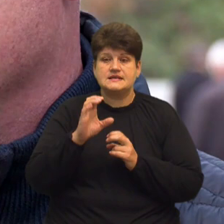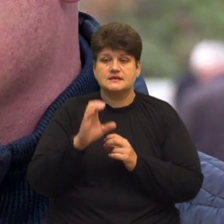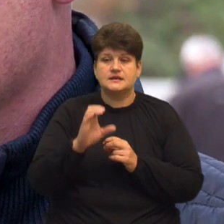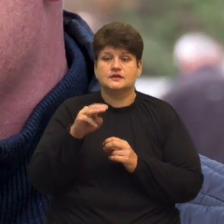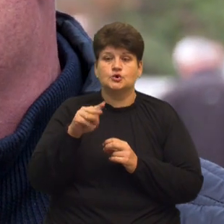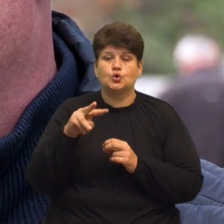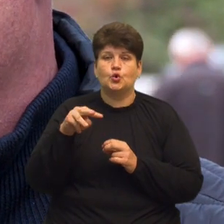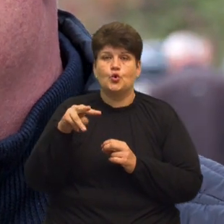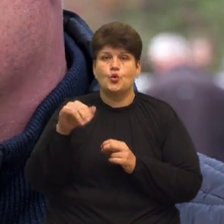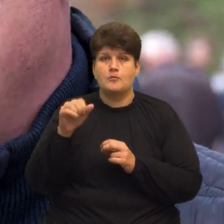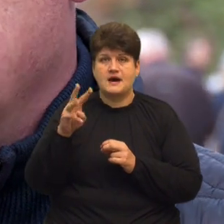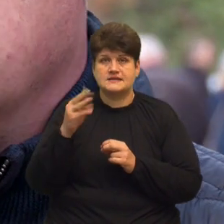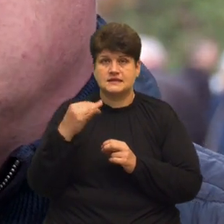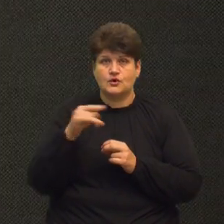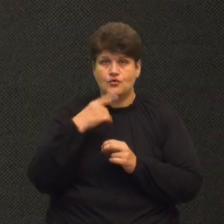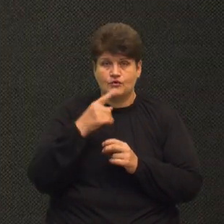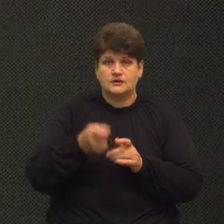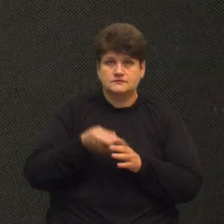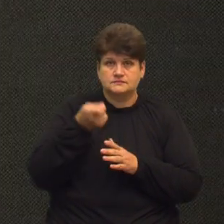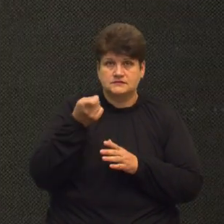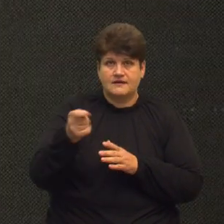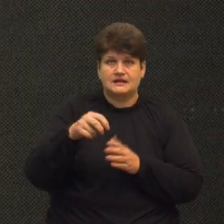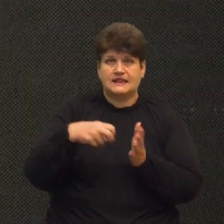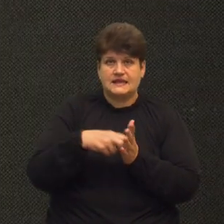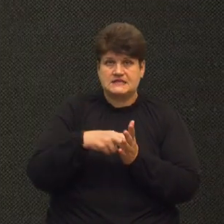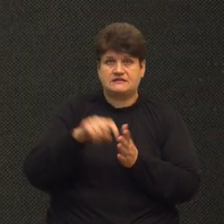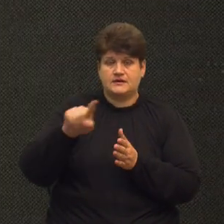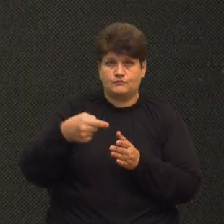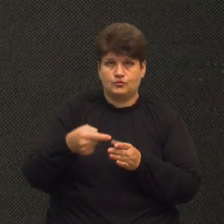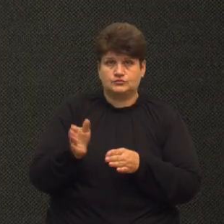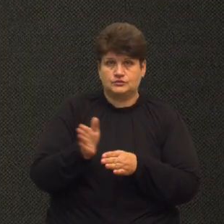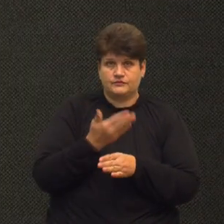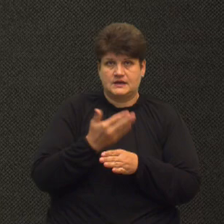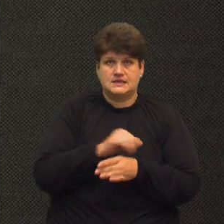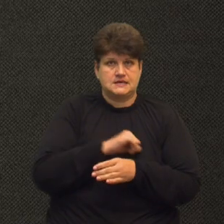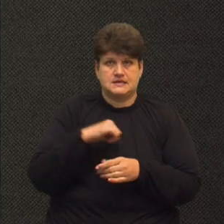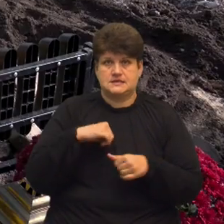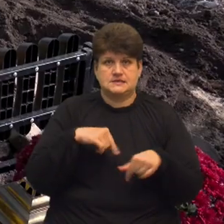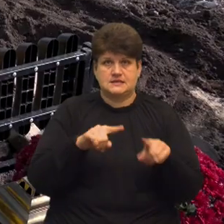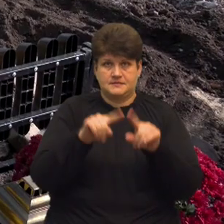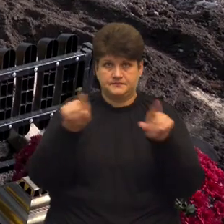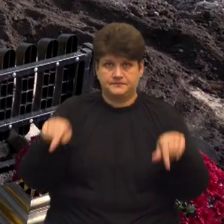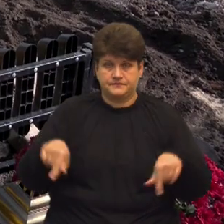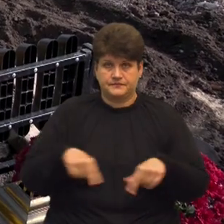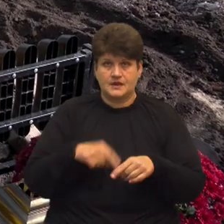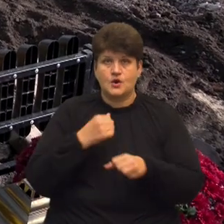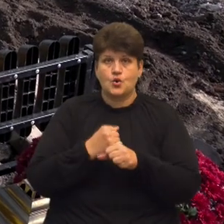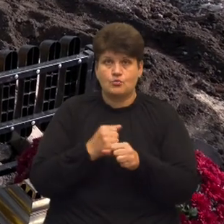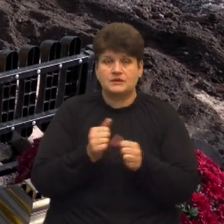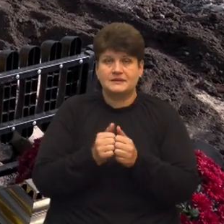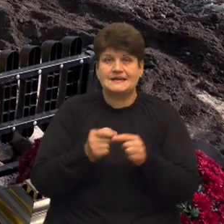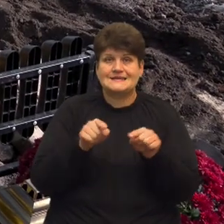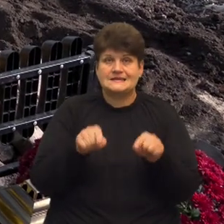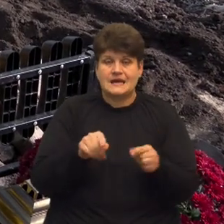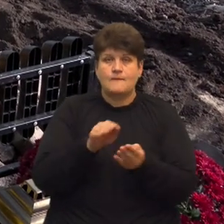Надіслав родині Стадників лист вимогу, щоб ті демонтували надмогильну споруду самостійно За його словами, роботи біля цієї могили